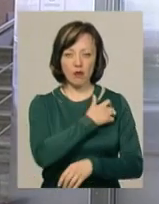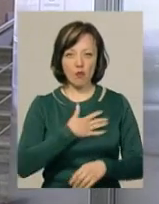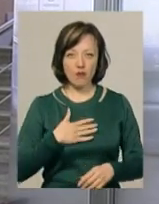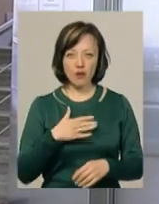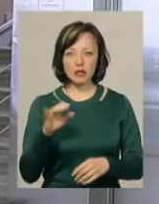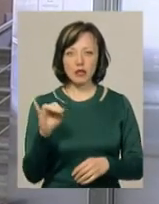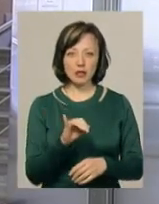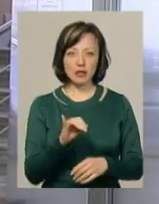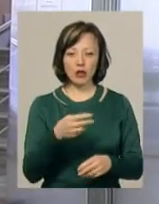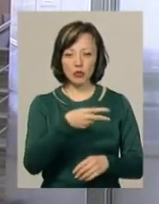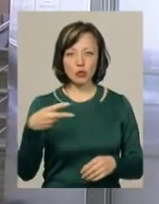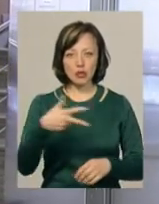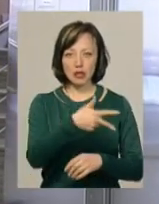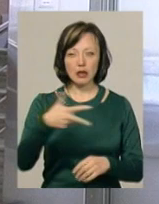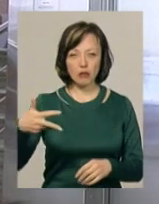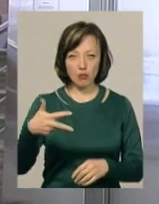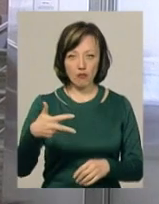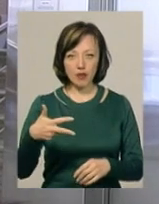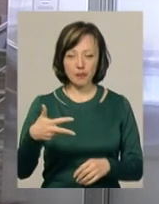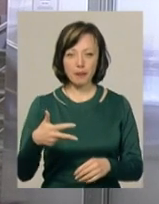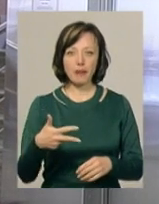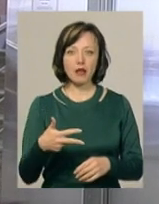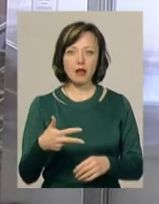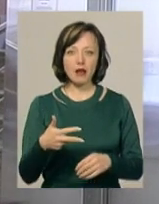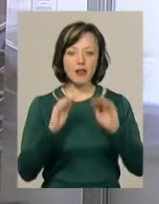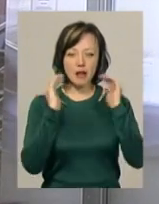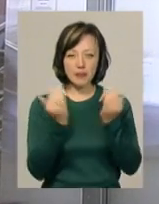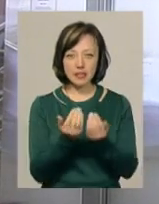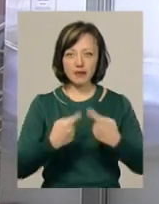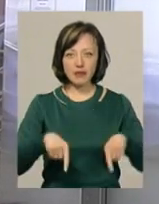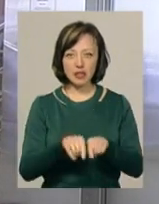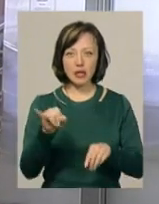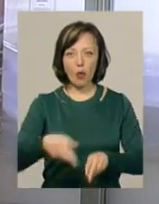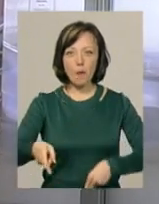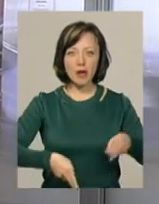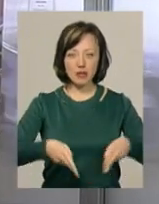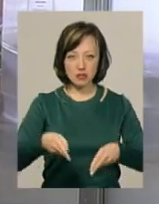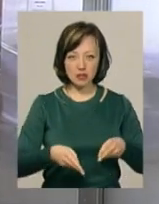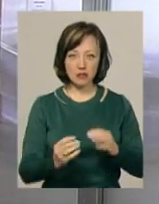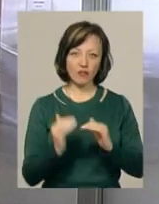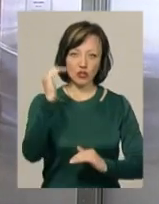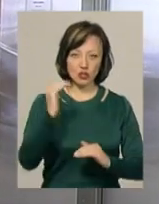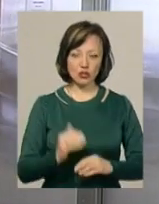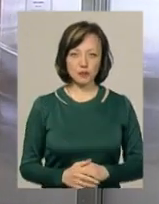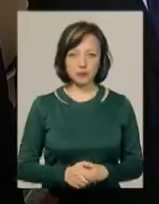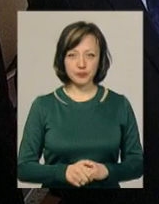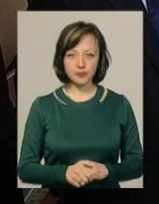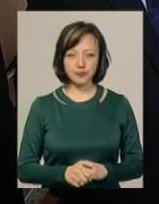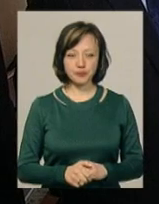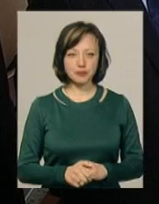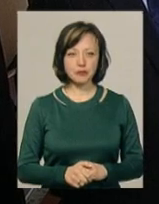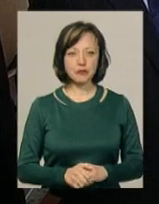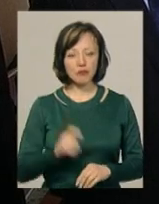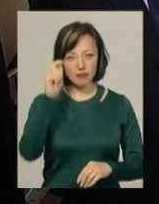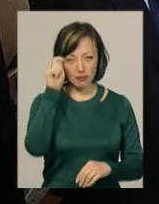і поранених на другий і на третій поверх, безпосередньо в реанімаційне відділення, а також операційне, які розташовані поверхом вище. Павло